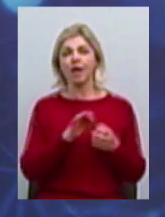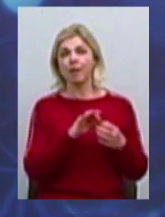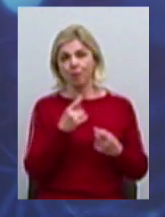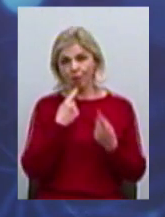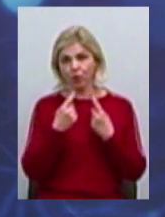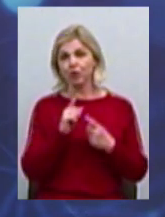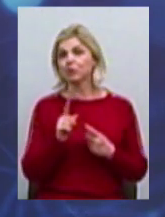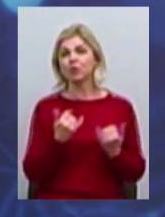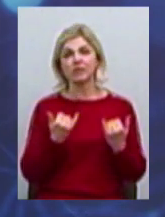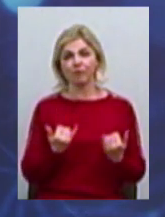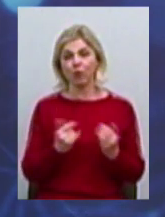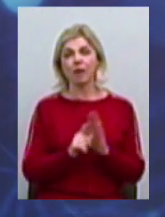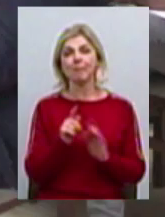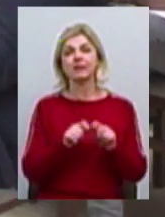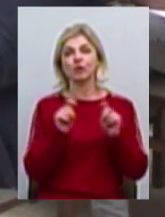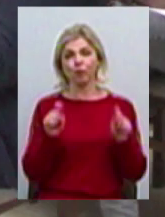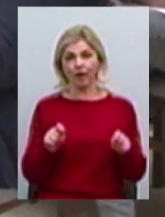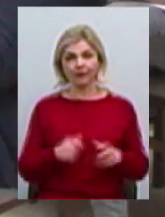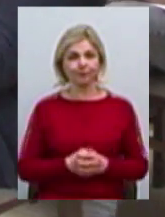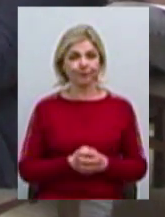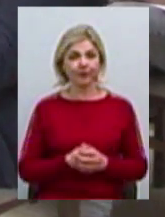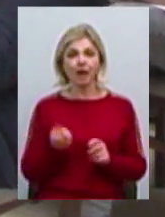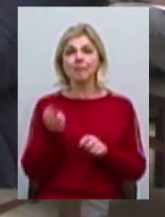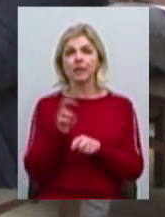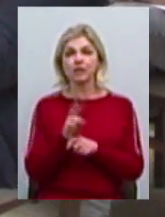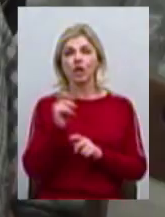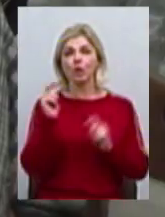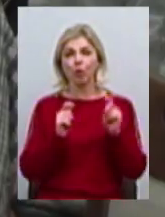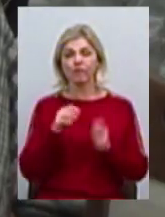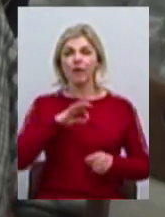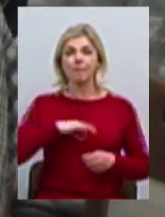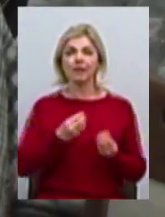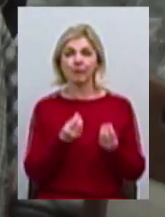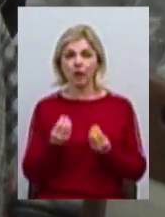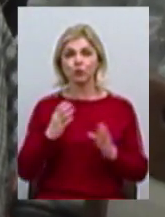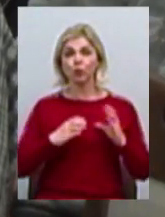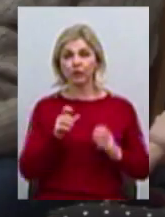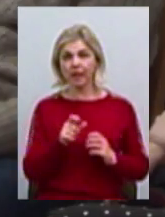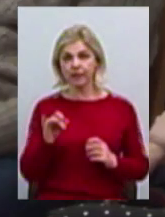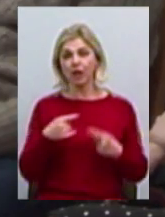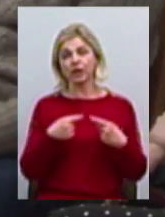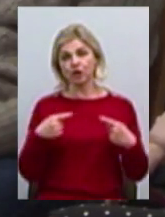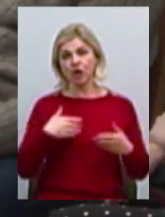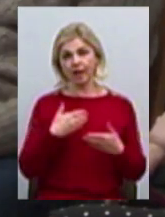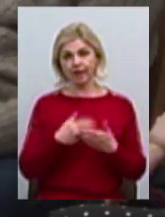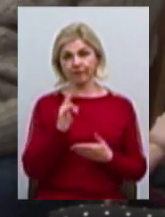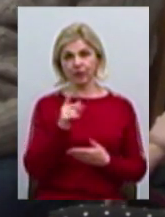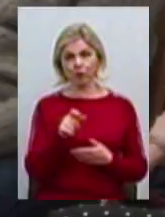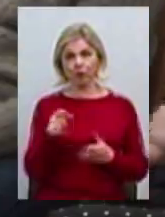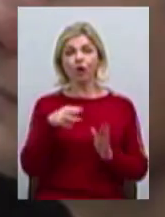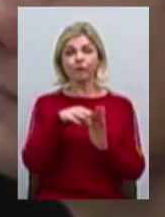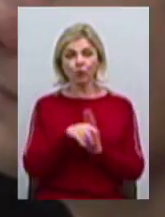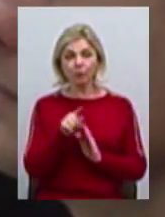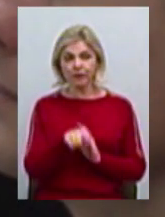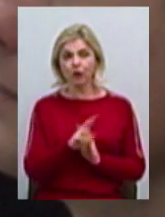що ж таке сьогодні презентували. Будь ласка. Прийшли на конференцію підприємці, студенти та інші активні миколаївці. В тому числі ті,